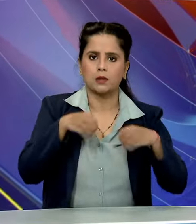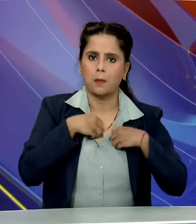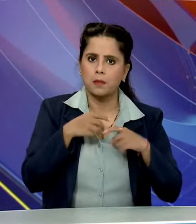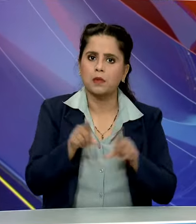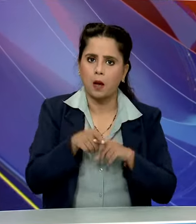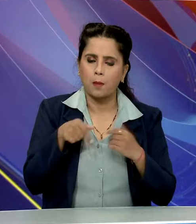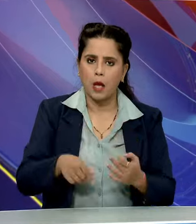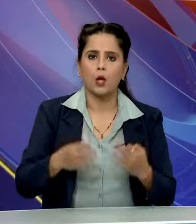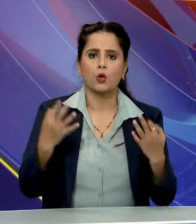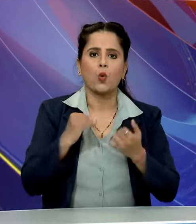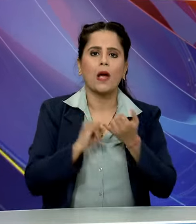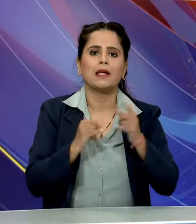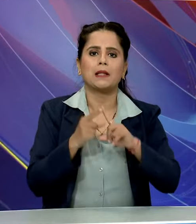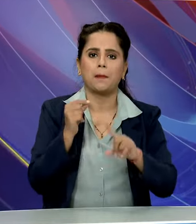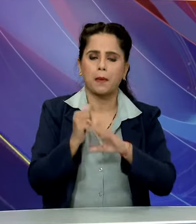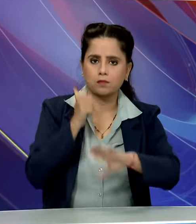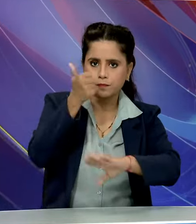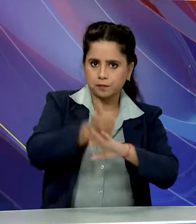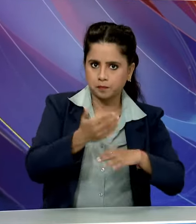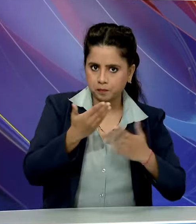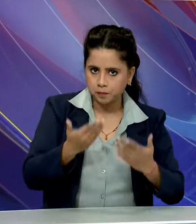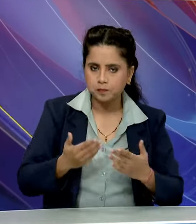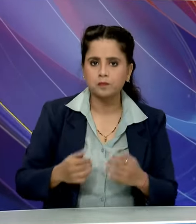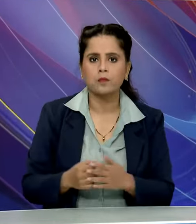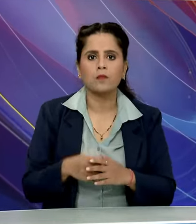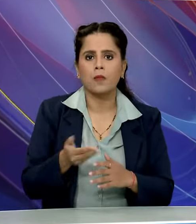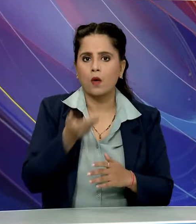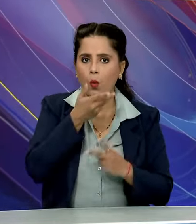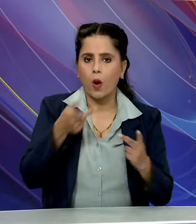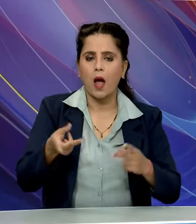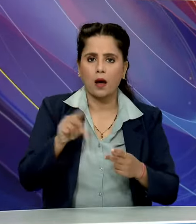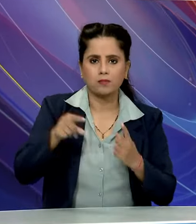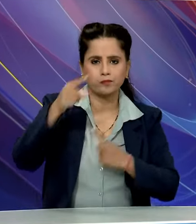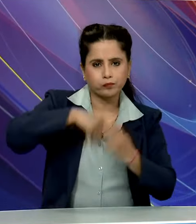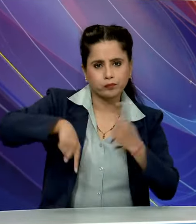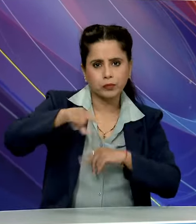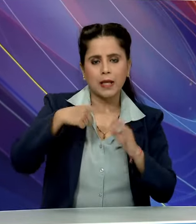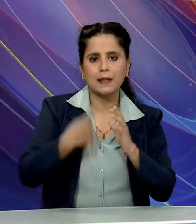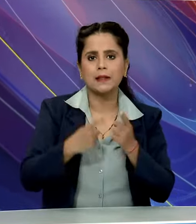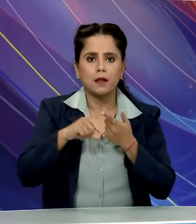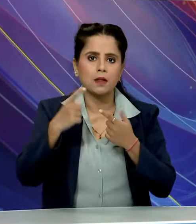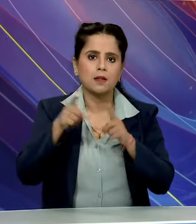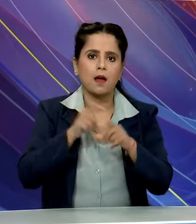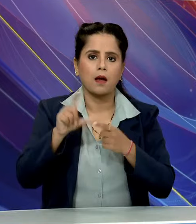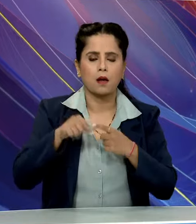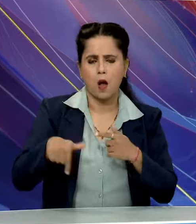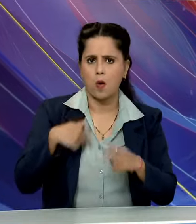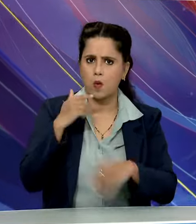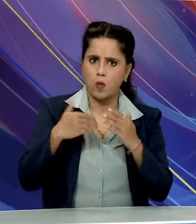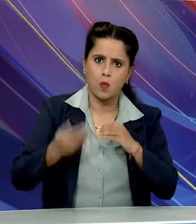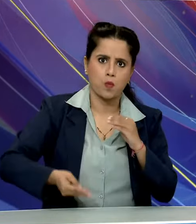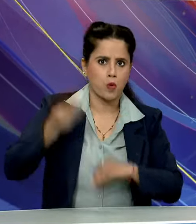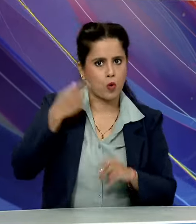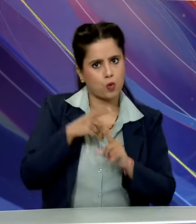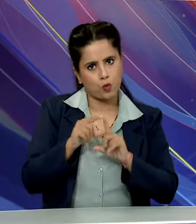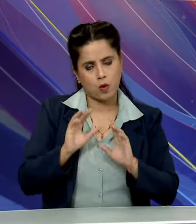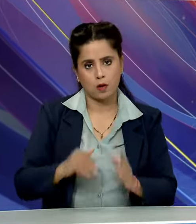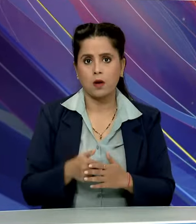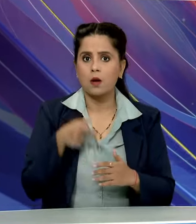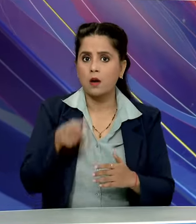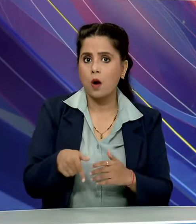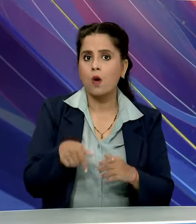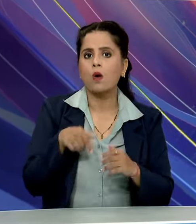नई STP plants लगाना, नई उसको water को recycle करना इन सब में हम आगे बढ़ते जा रहे हैं हमने अब